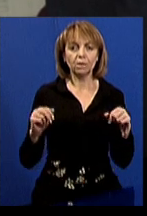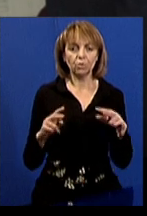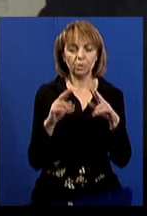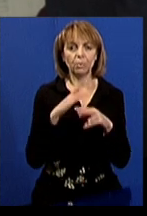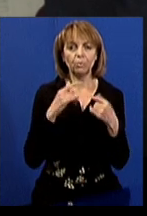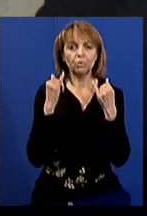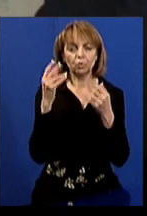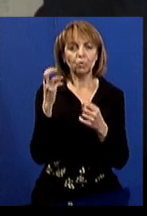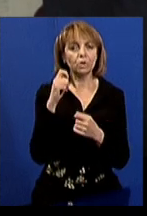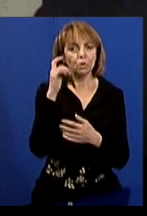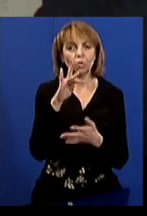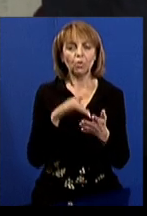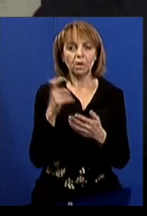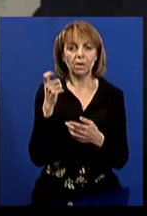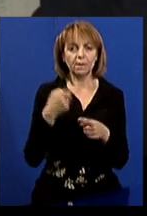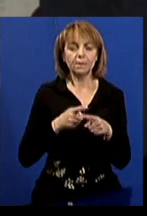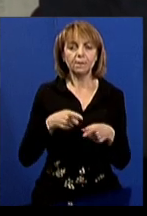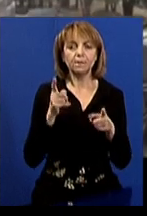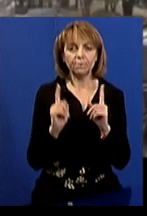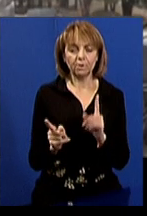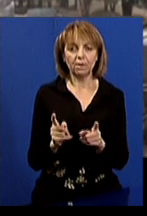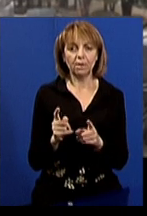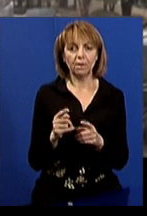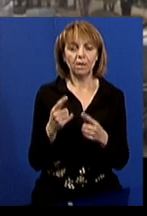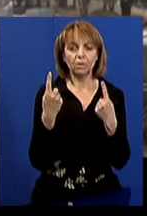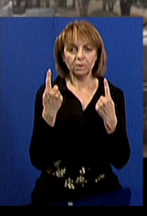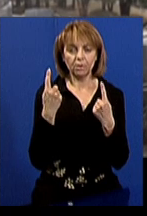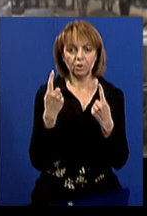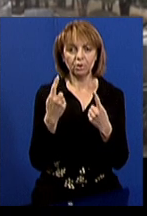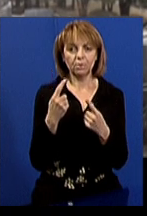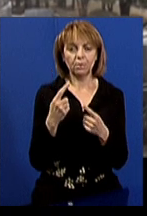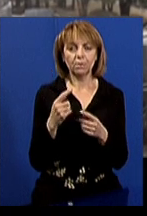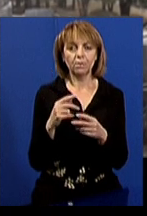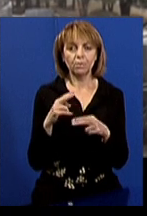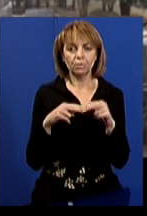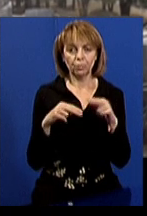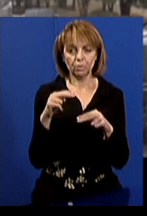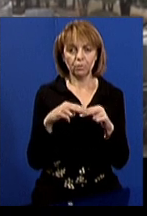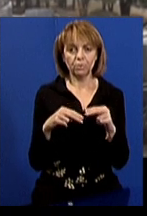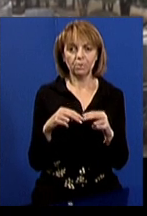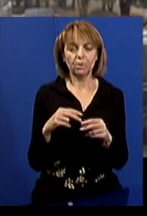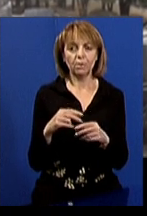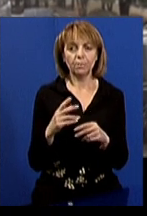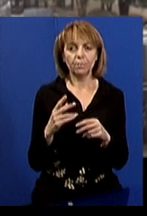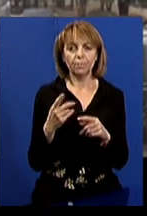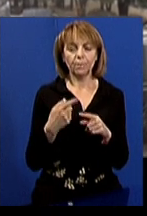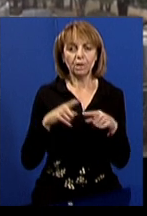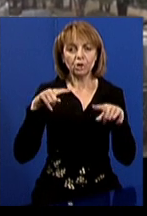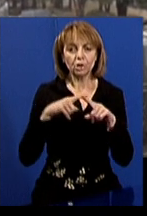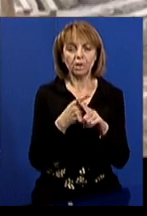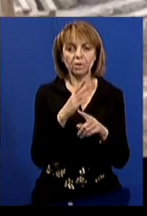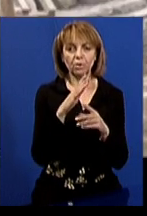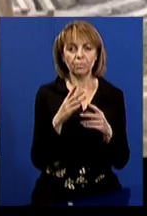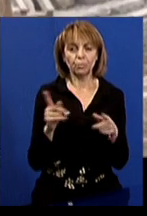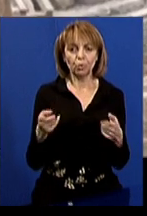Харкова. Це дійсно вагомий об'єкт. Це інженерна споруда,